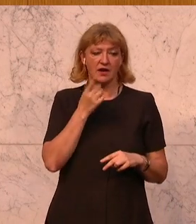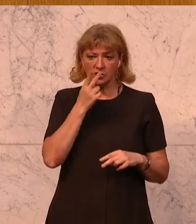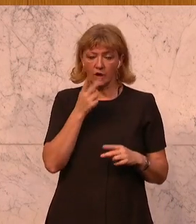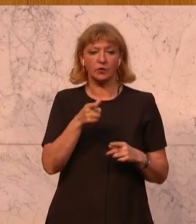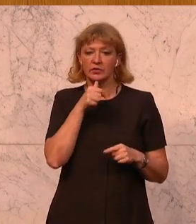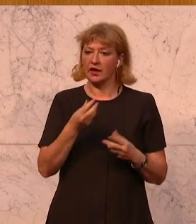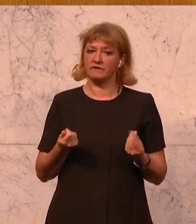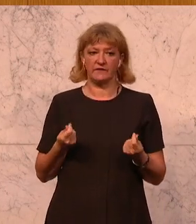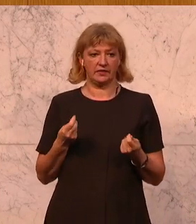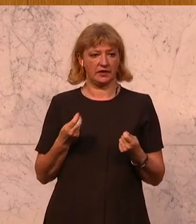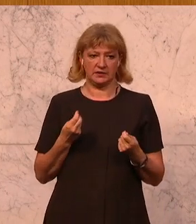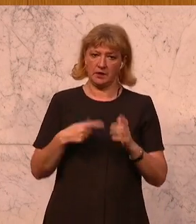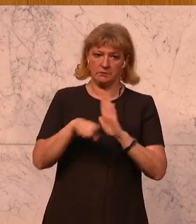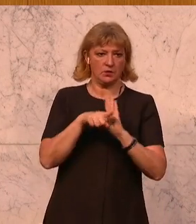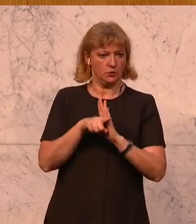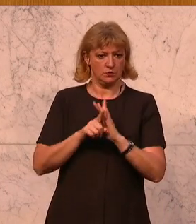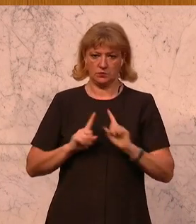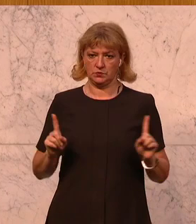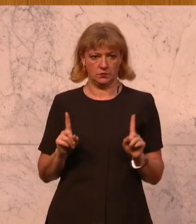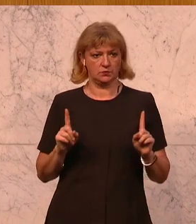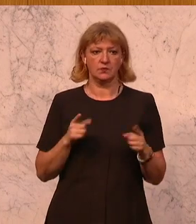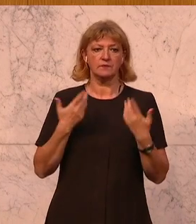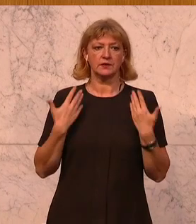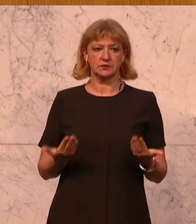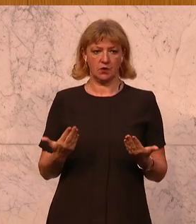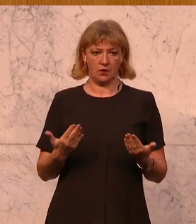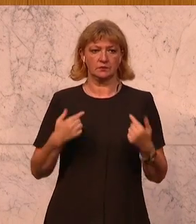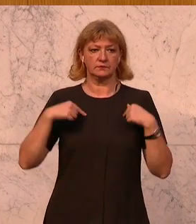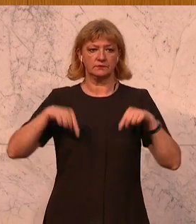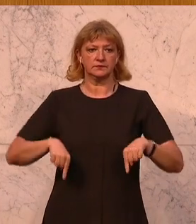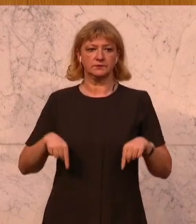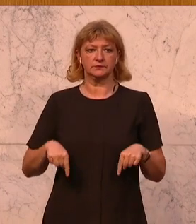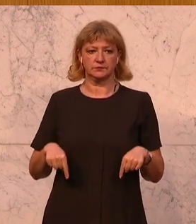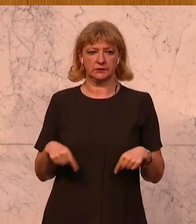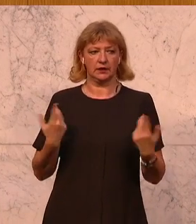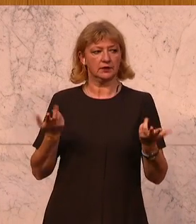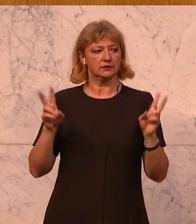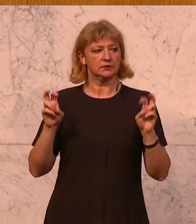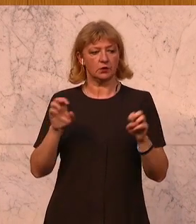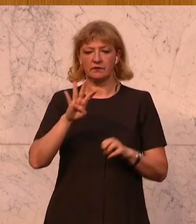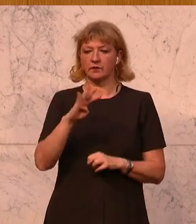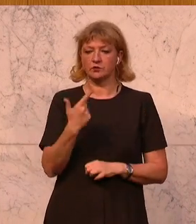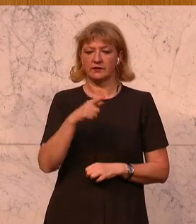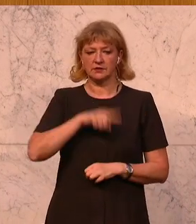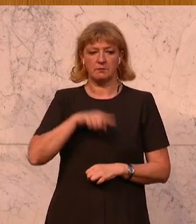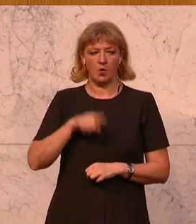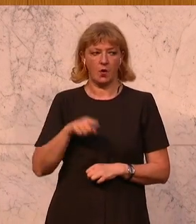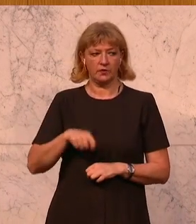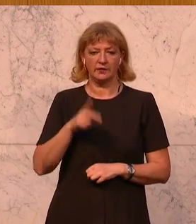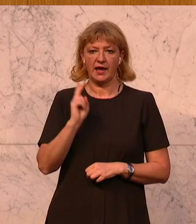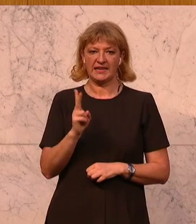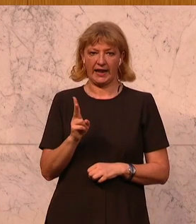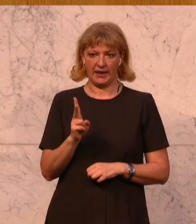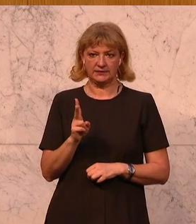hier keine finanziellen Einbußen gibt. Es ist so, dass wir hier sogenannt die 24 Monate Karenz,